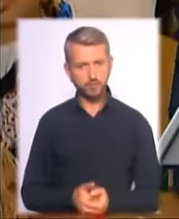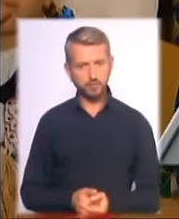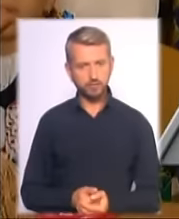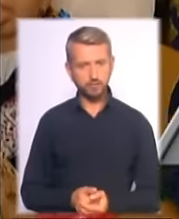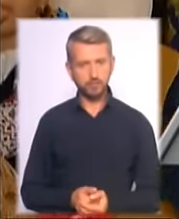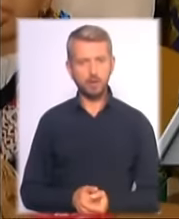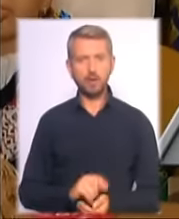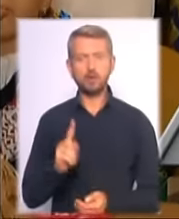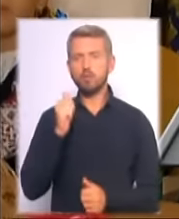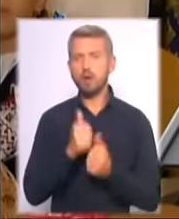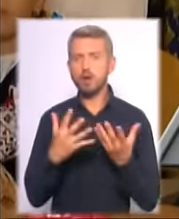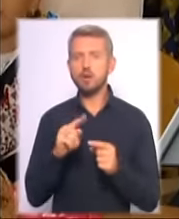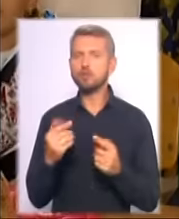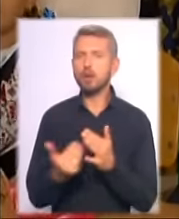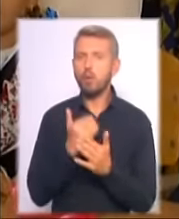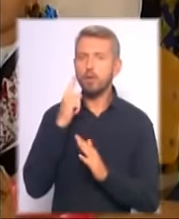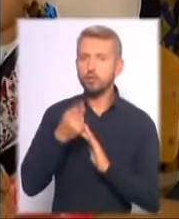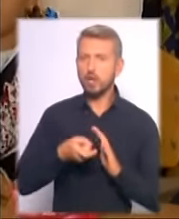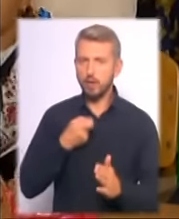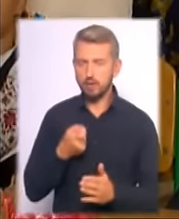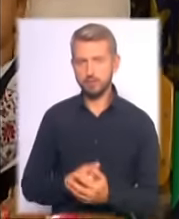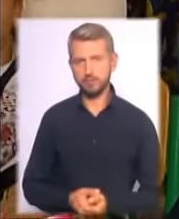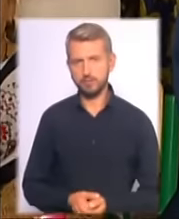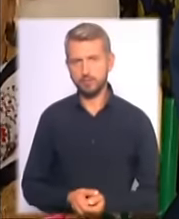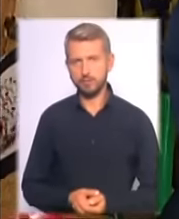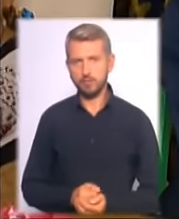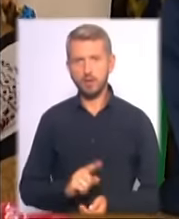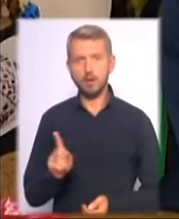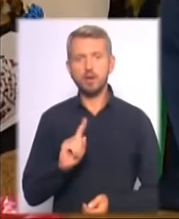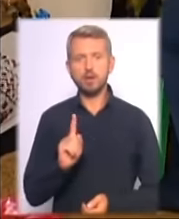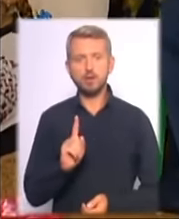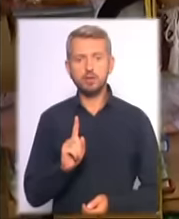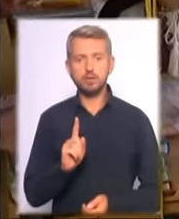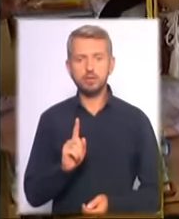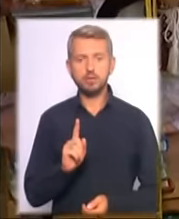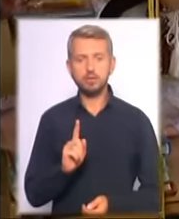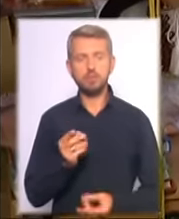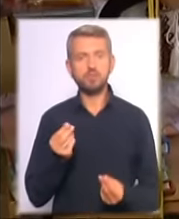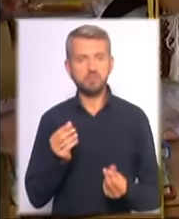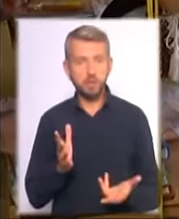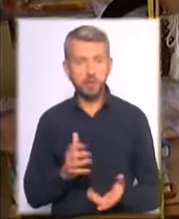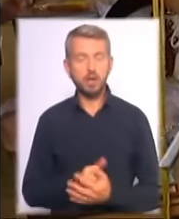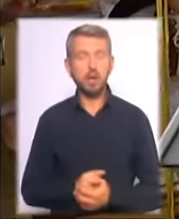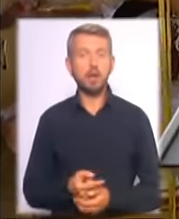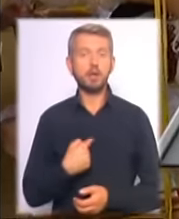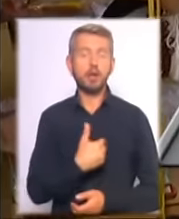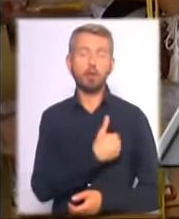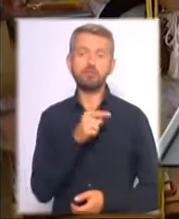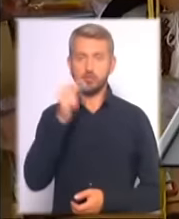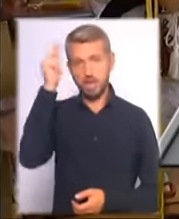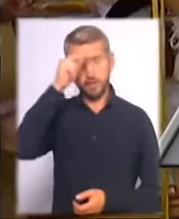щоб кожен день це таке нове візнання, це виглядеться. Я хочу тут навчитися,